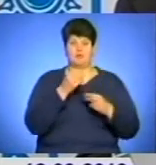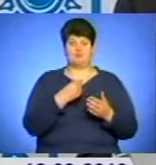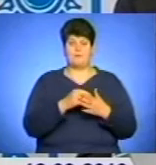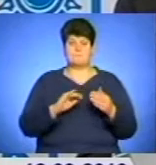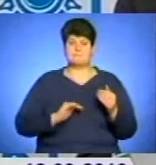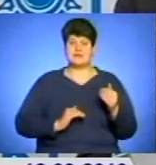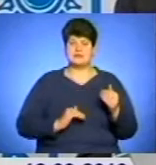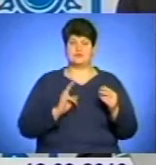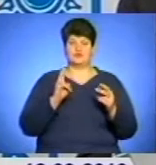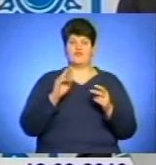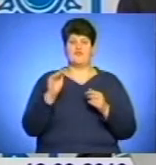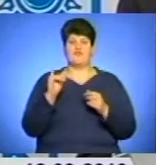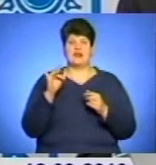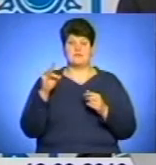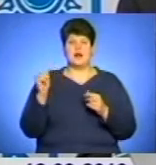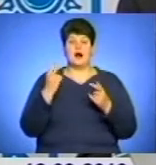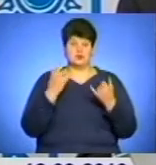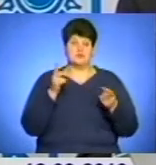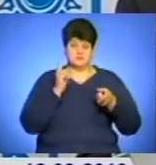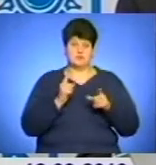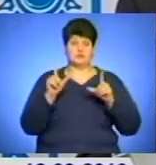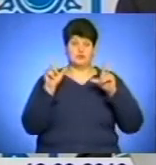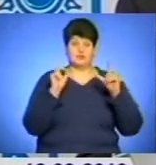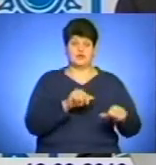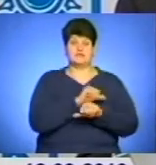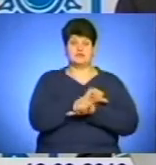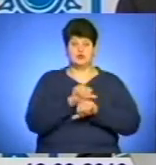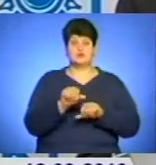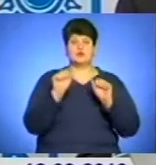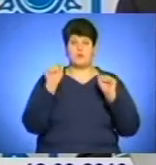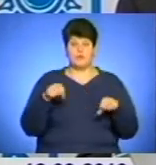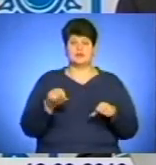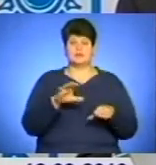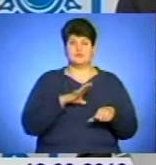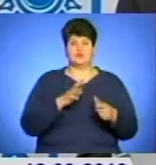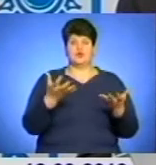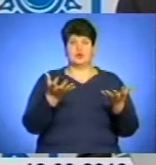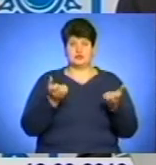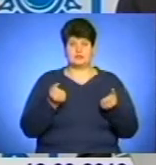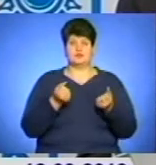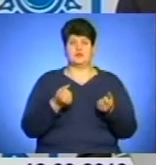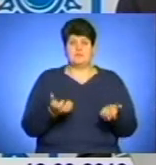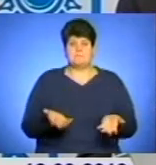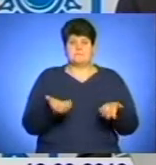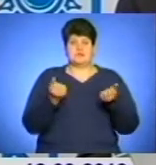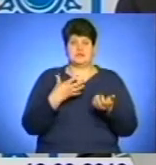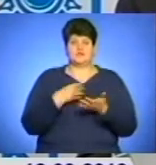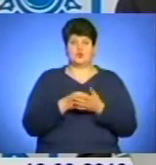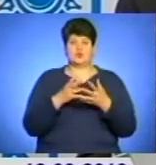знайшов у фермерстві, а хтось дійсно поїхав за кордон для того, щоб можна було утримувати свою сім'ю, мати певні